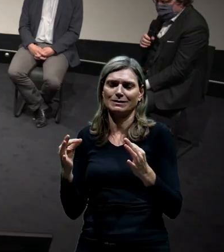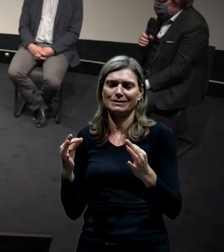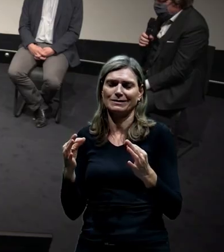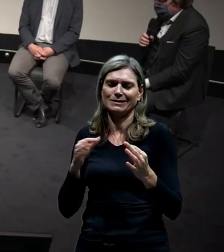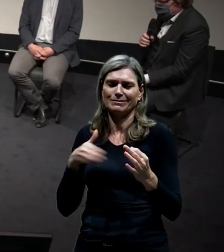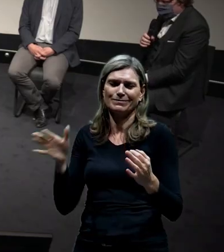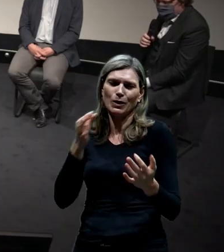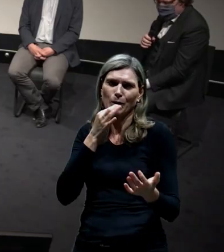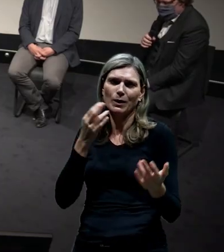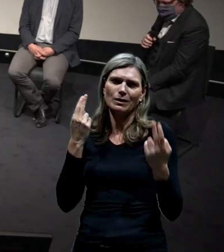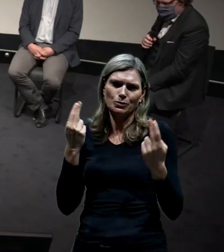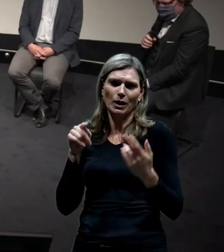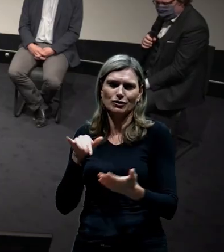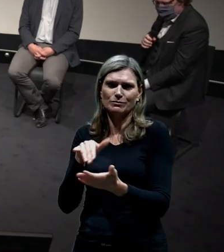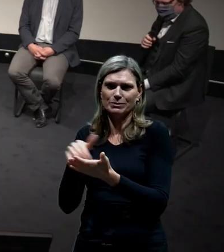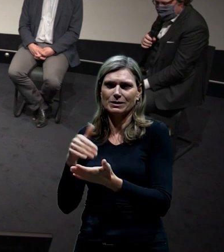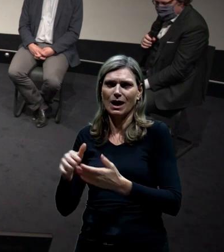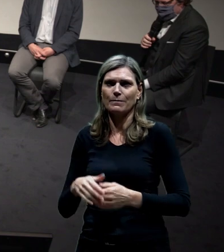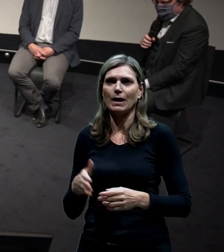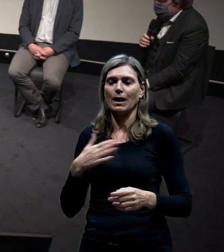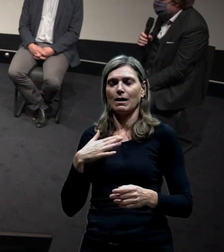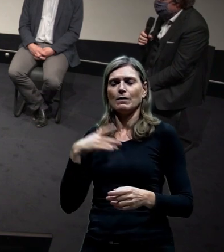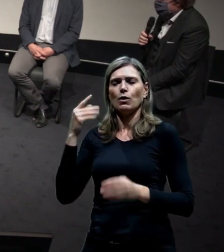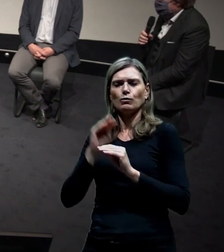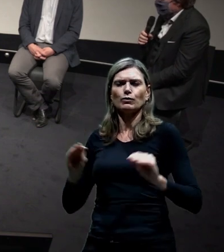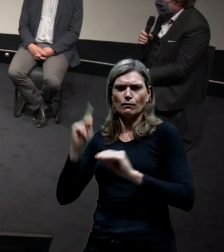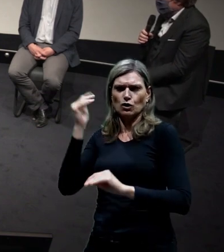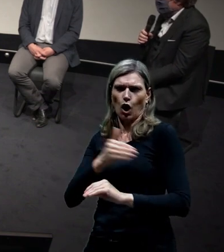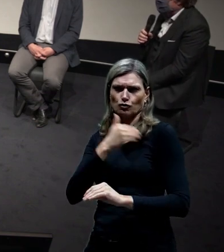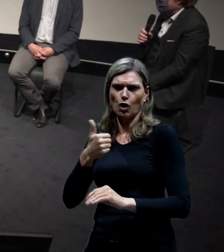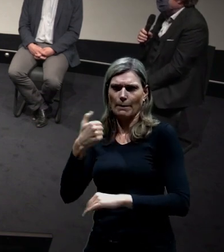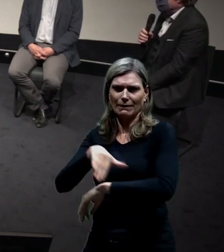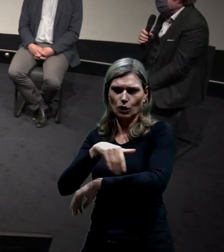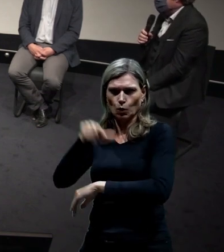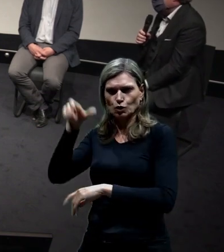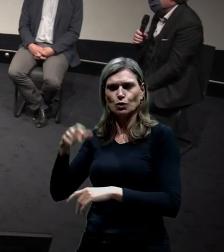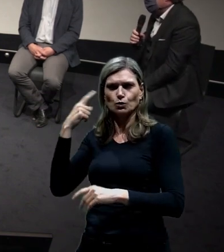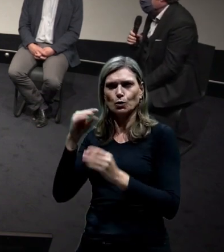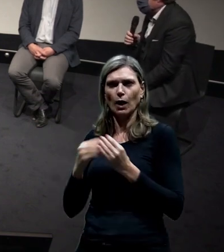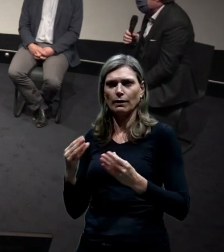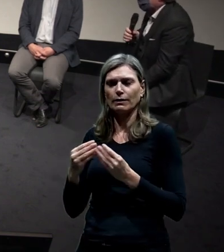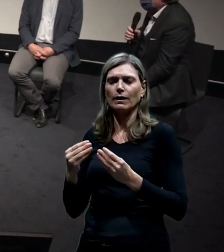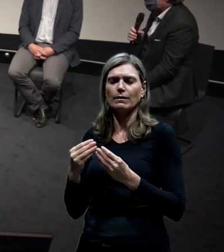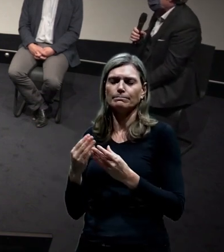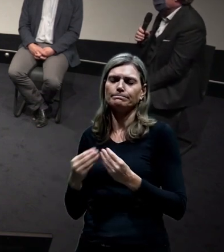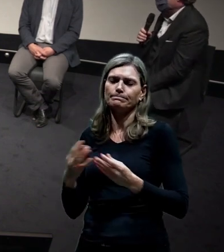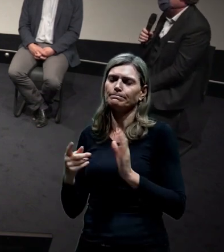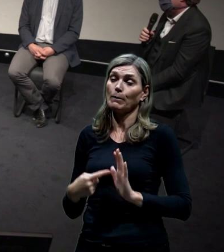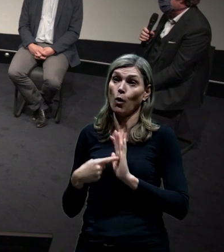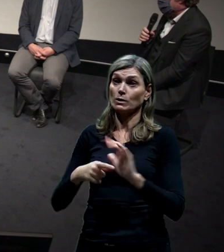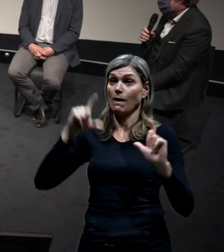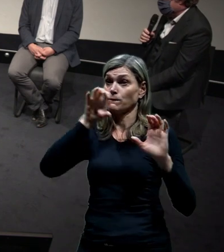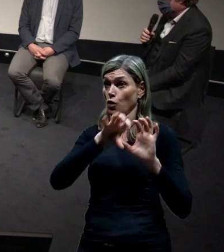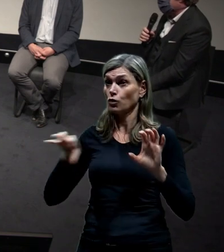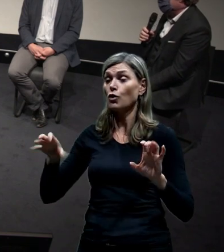přednášce, kterou mám na fakultě pro studenty prvního ročníku o dopravě, mám fotky vlastně z New Yorku a z Paříže v době, kdy